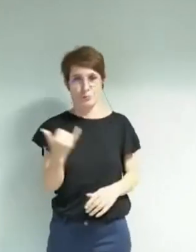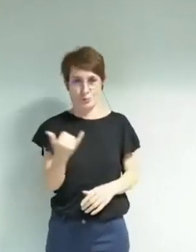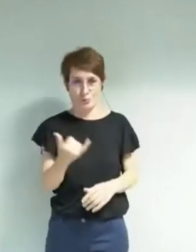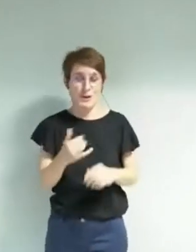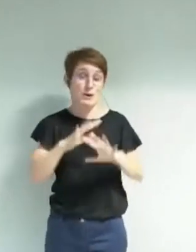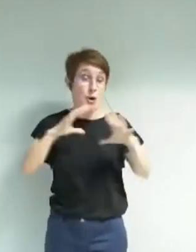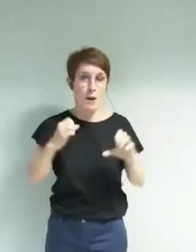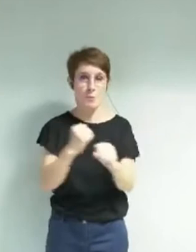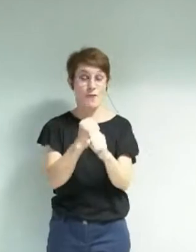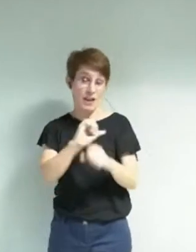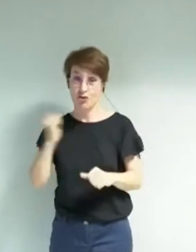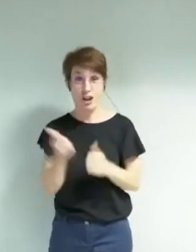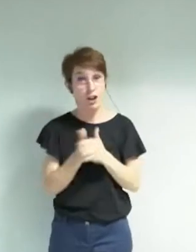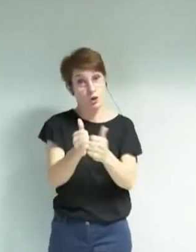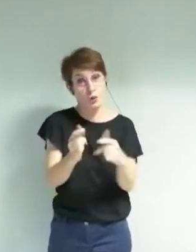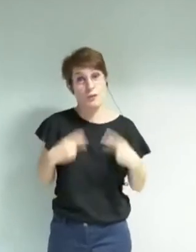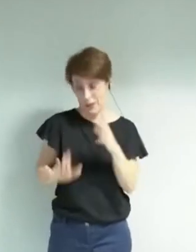parce que c'est lié au chemin de vie de chacun.